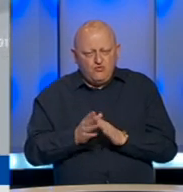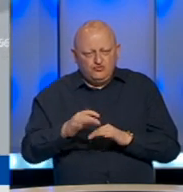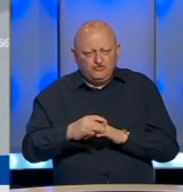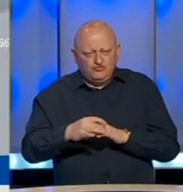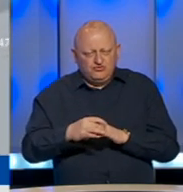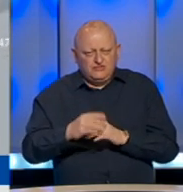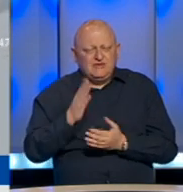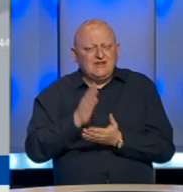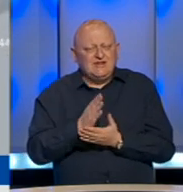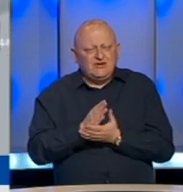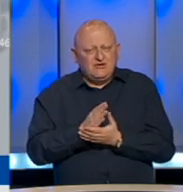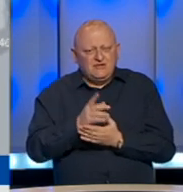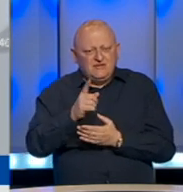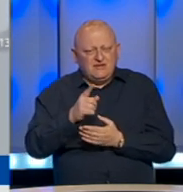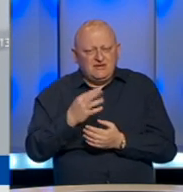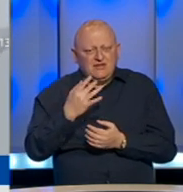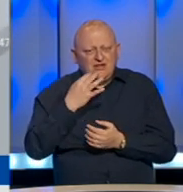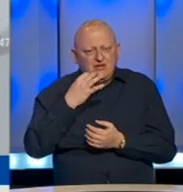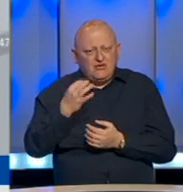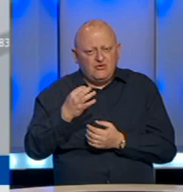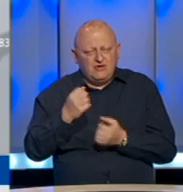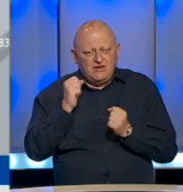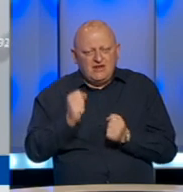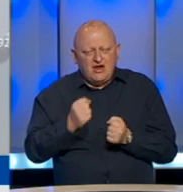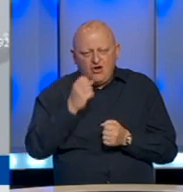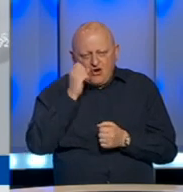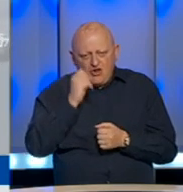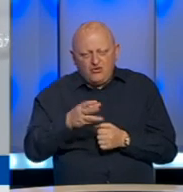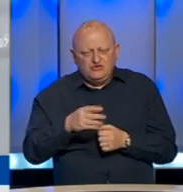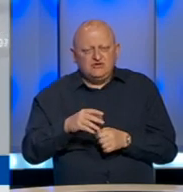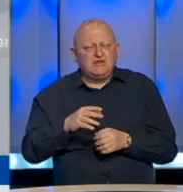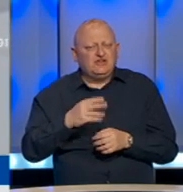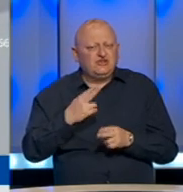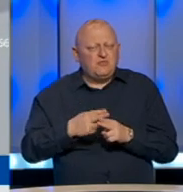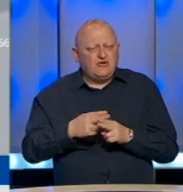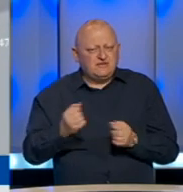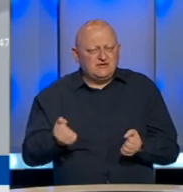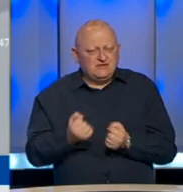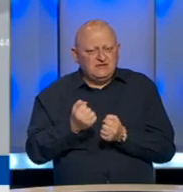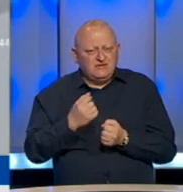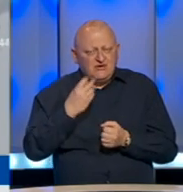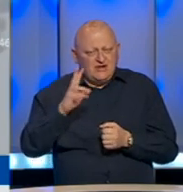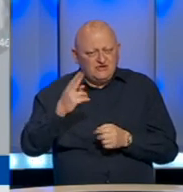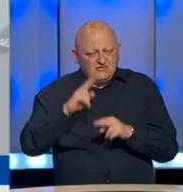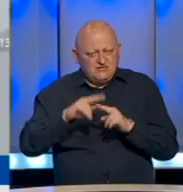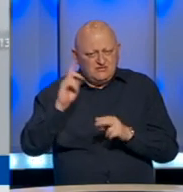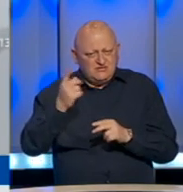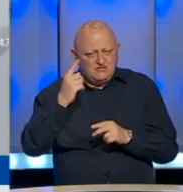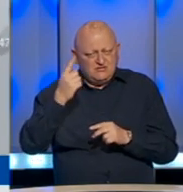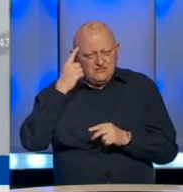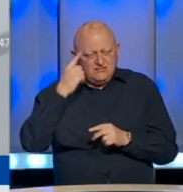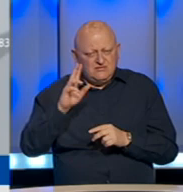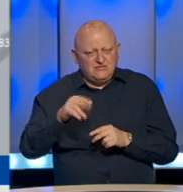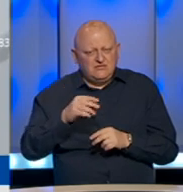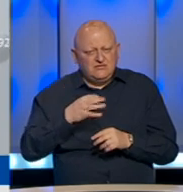desilo se to da je ona par dana bila jako loša, inače je hronični bolesnik i kad su zvali hitnus, faktički sanitit